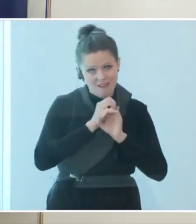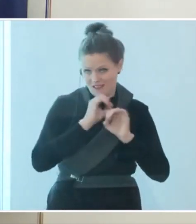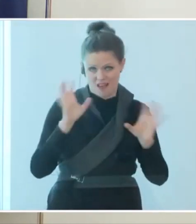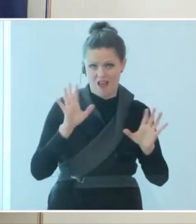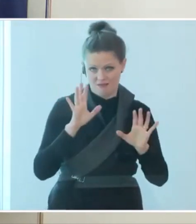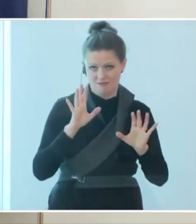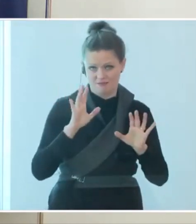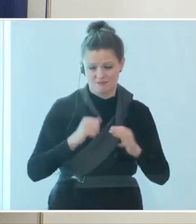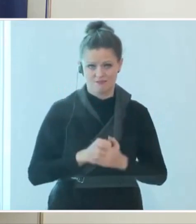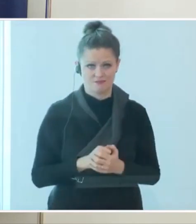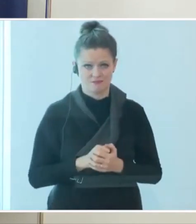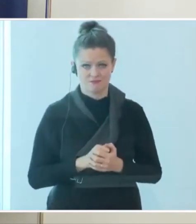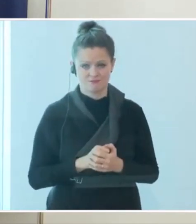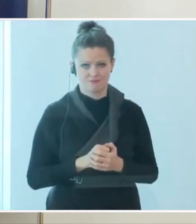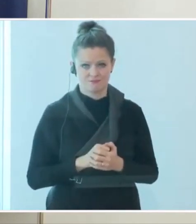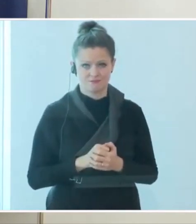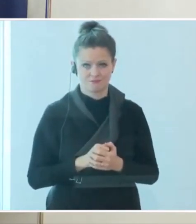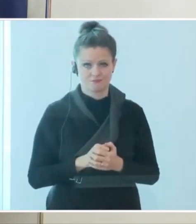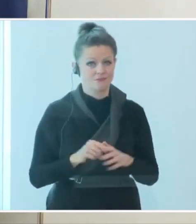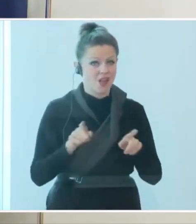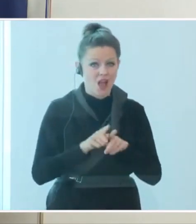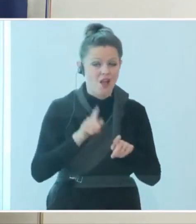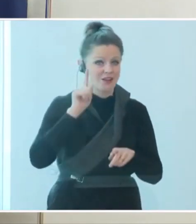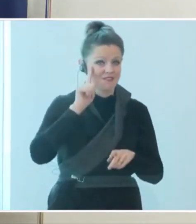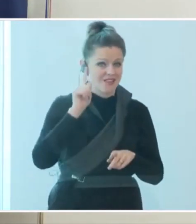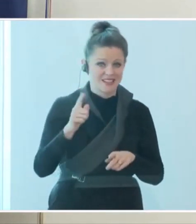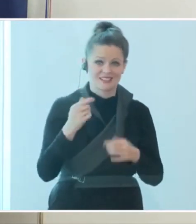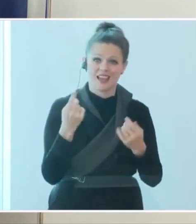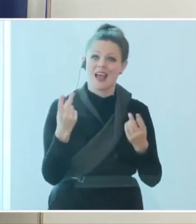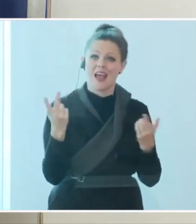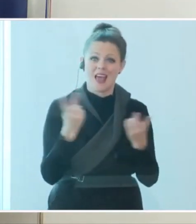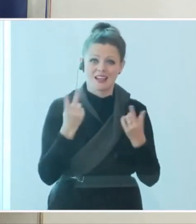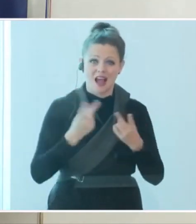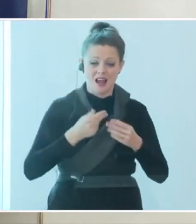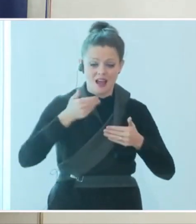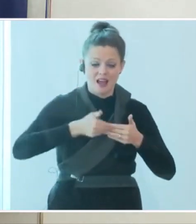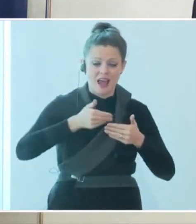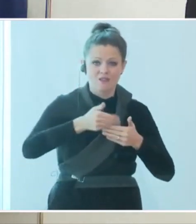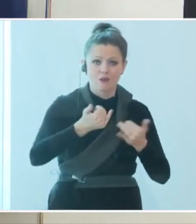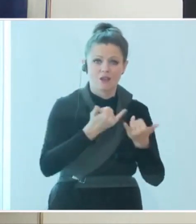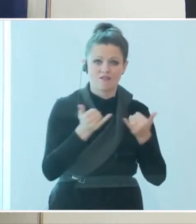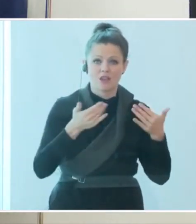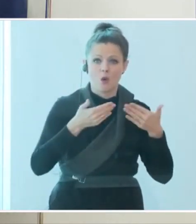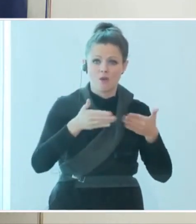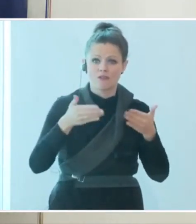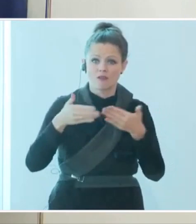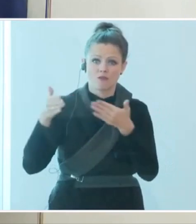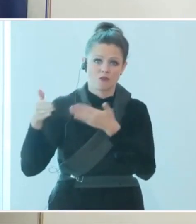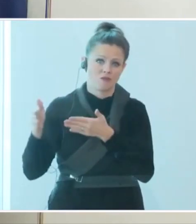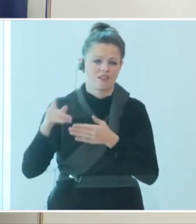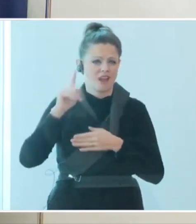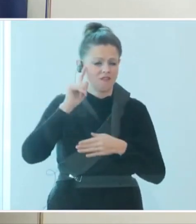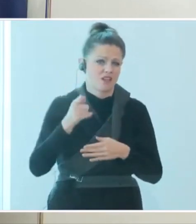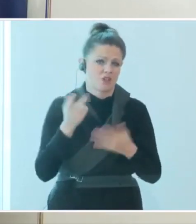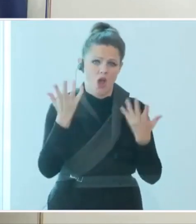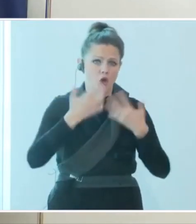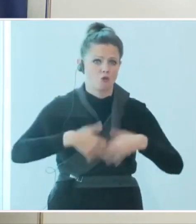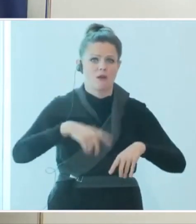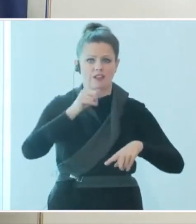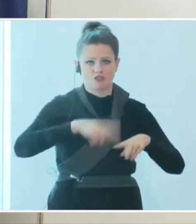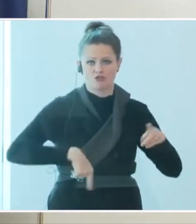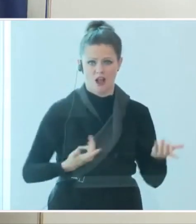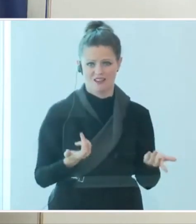vollkommen bewusst, dass egal in welcher Reihenfolge geöffnet wird, es immer falsch ist. Es gibt immer